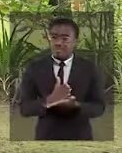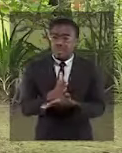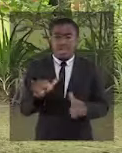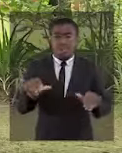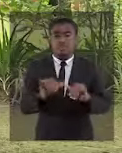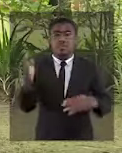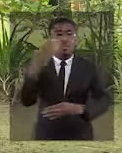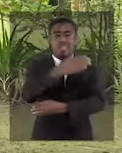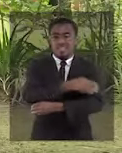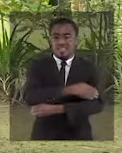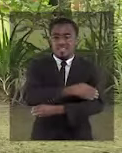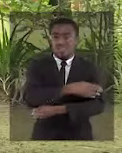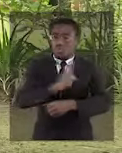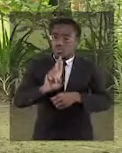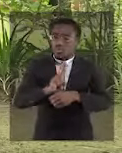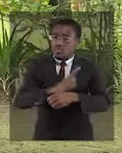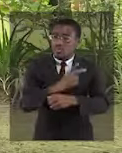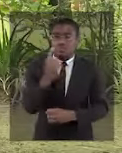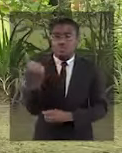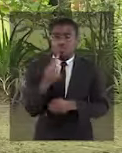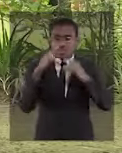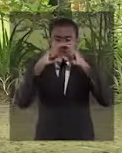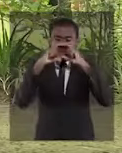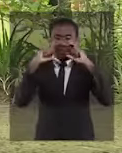les gestes barrières et porter tous nos masques.